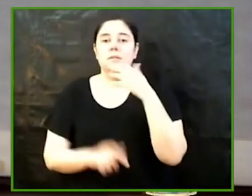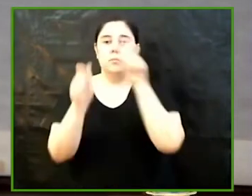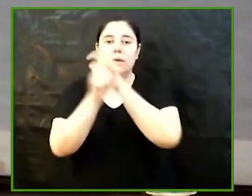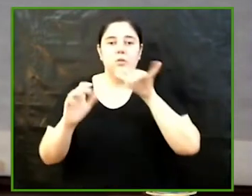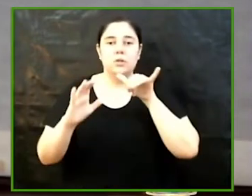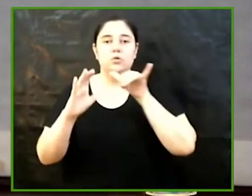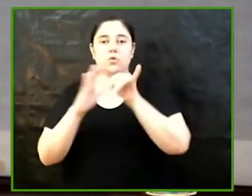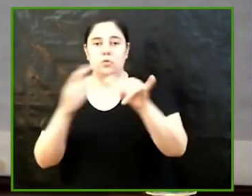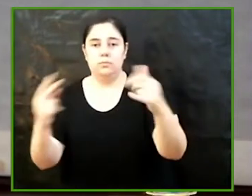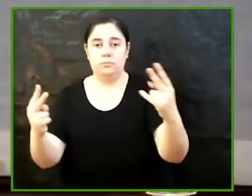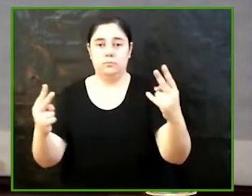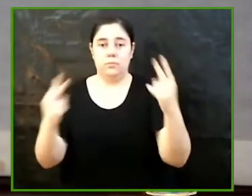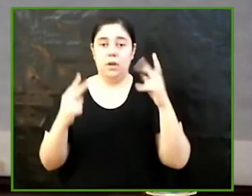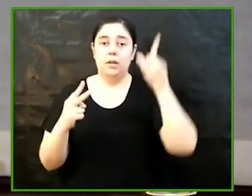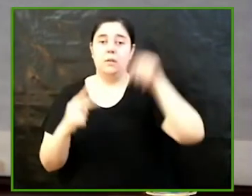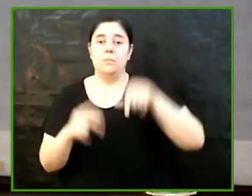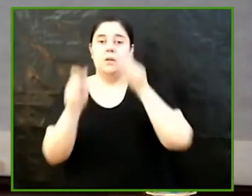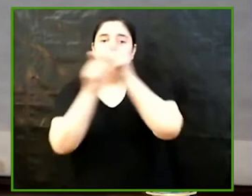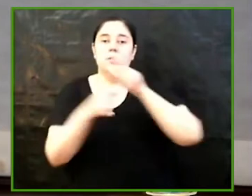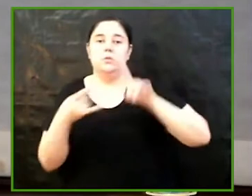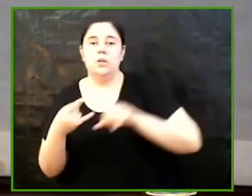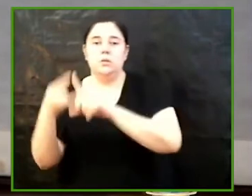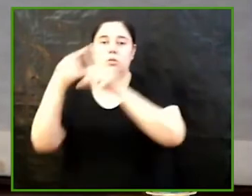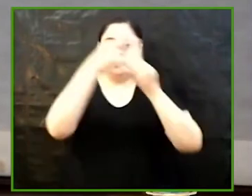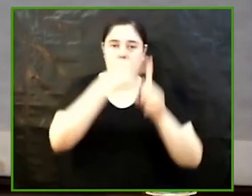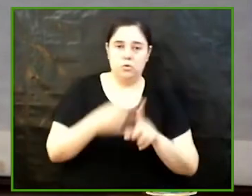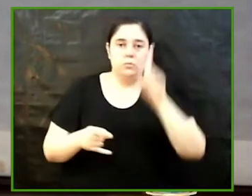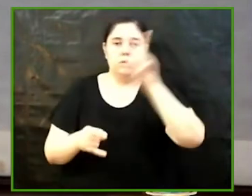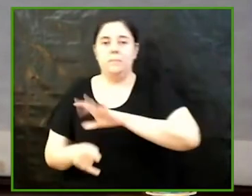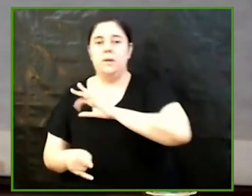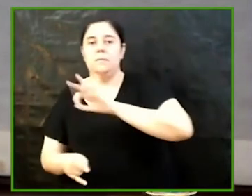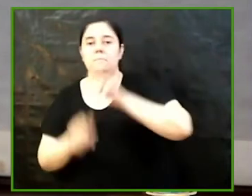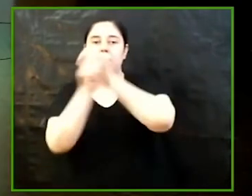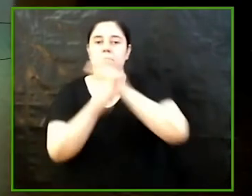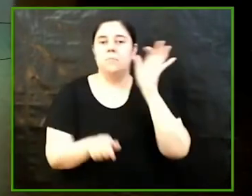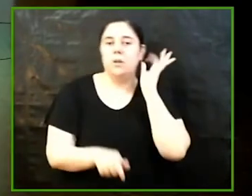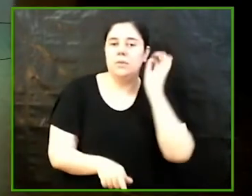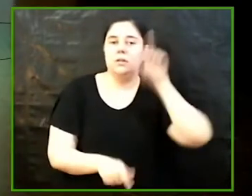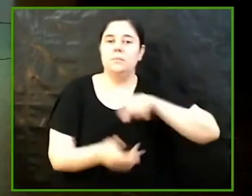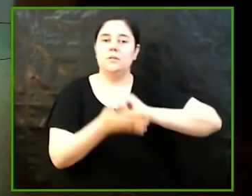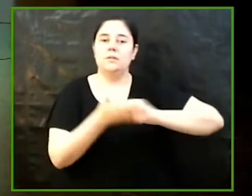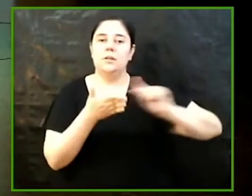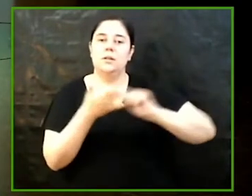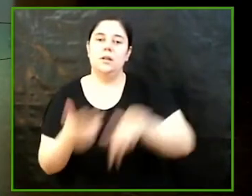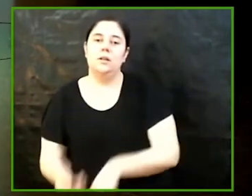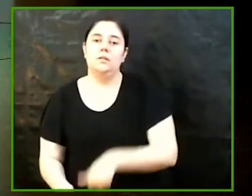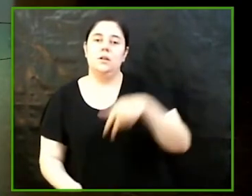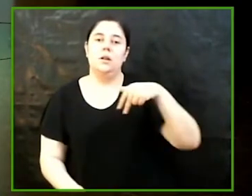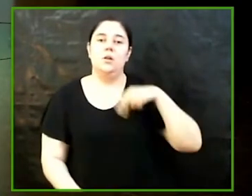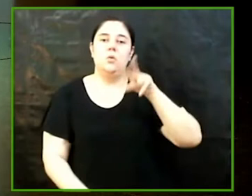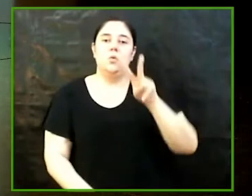en el Zoom, a les premiades i a la secretària general de la Universitat Autònoma de Barcelona, Esteza Paté.